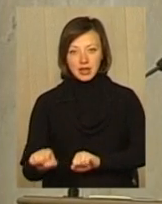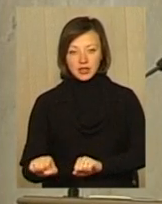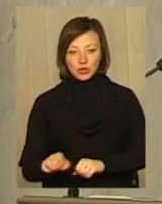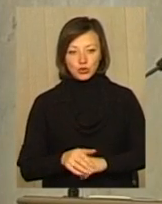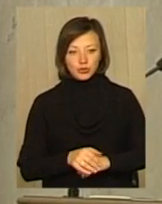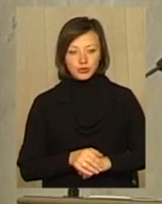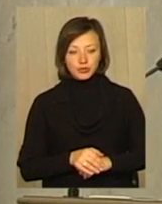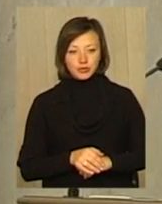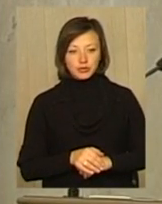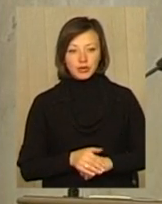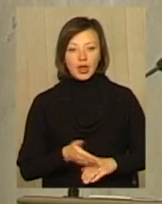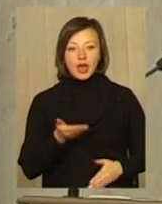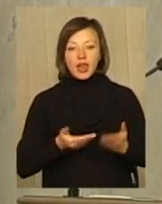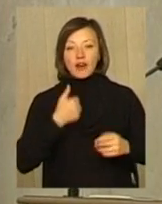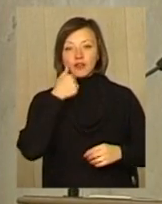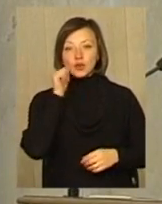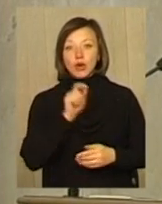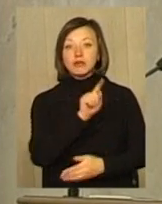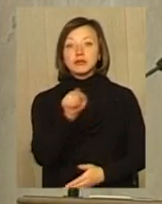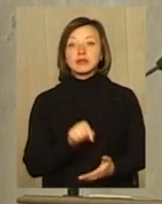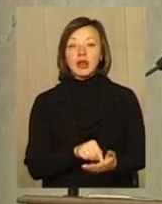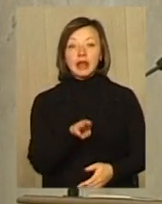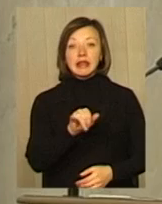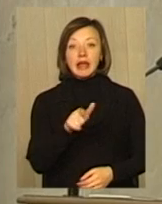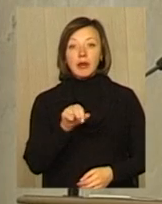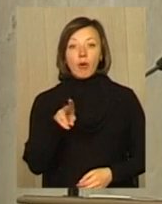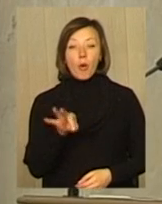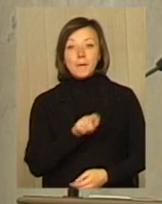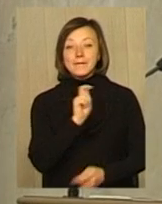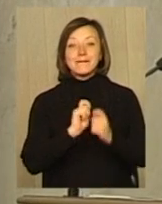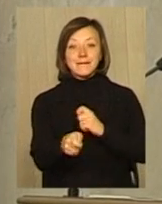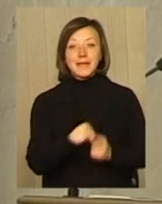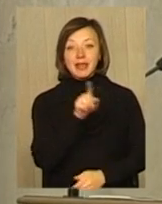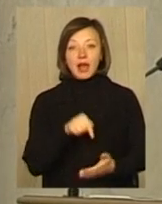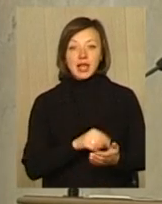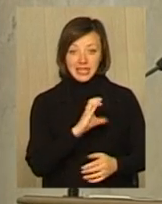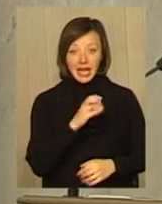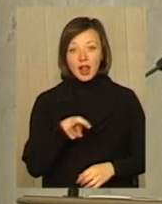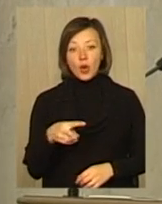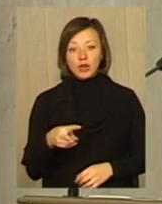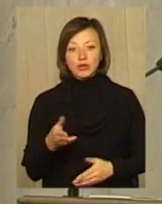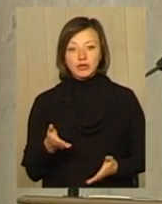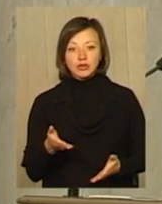Я вчора задаю ті гібке питання. Сергій Леонідович, він